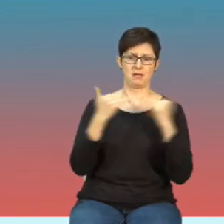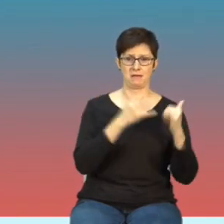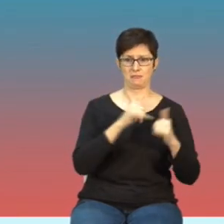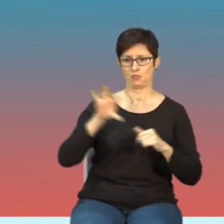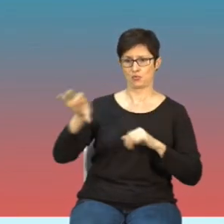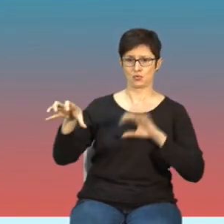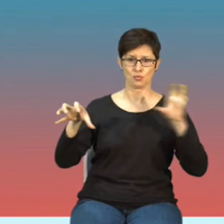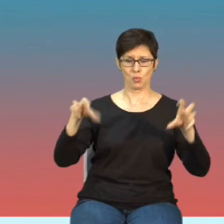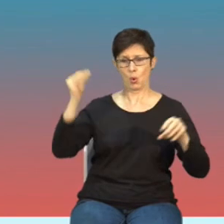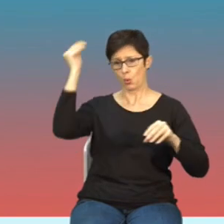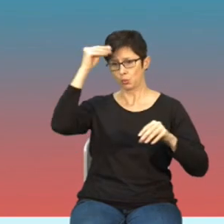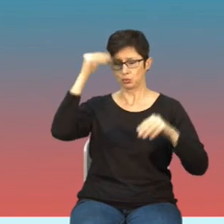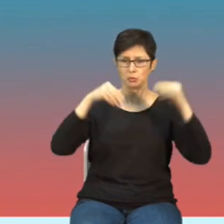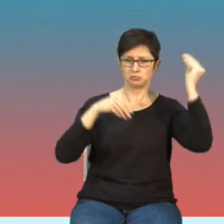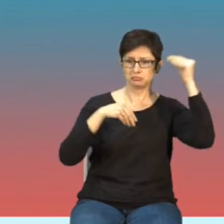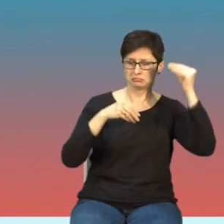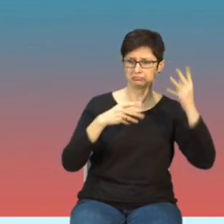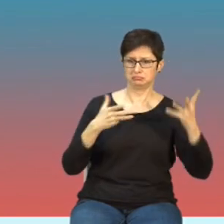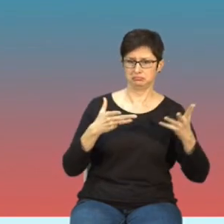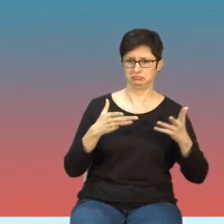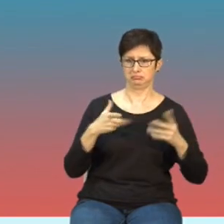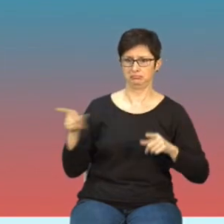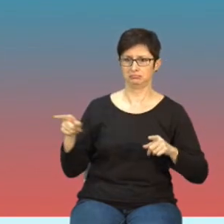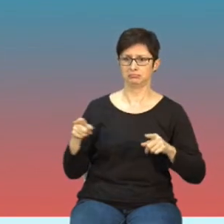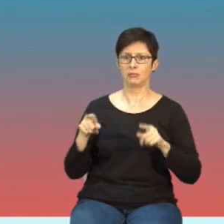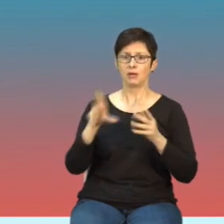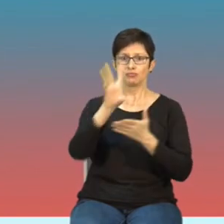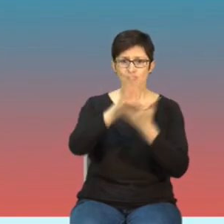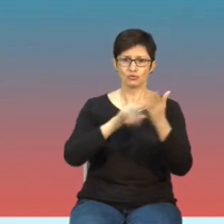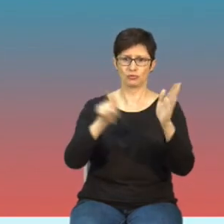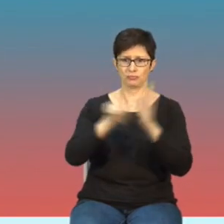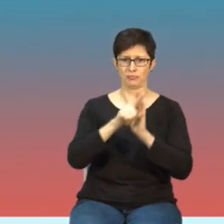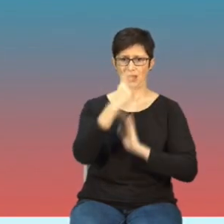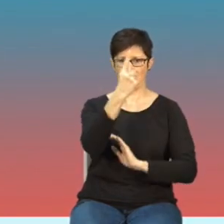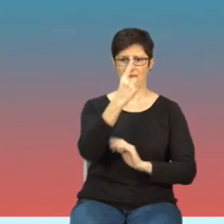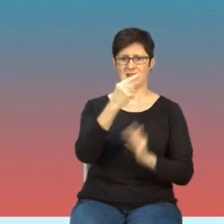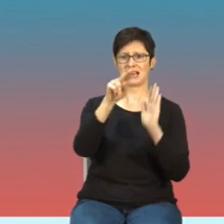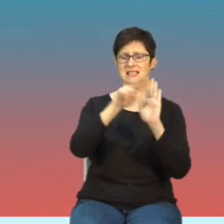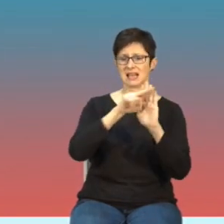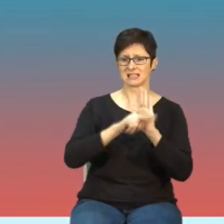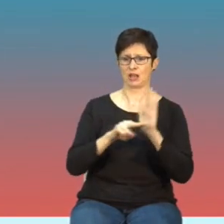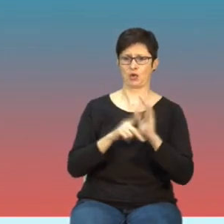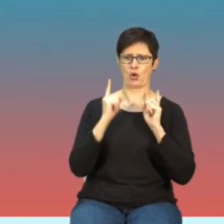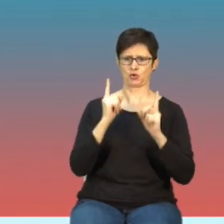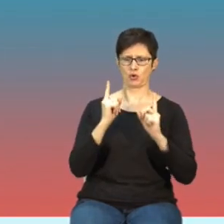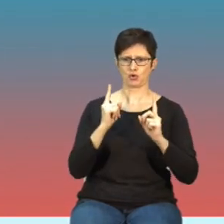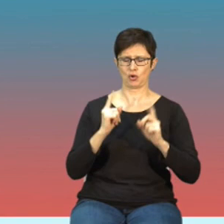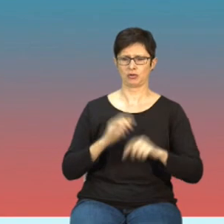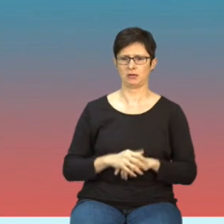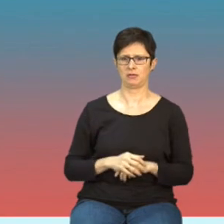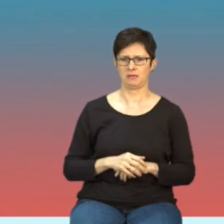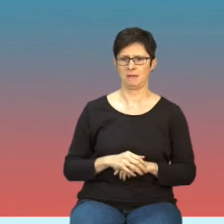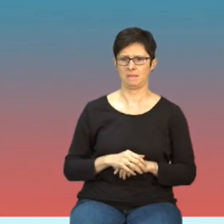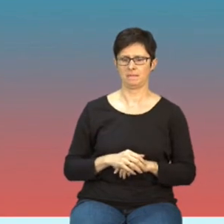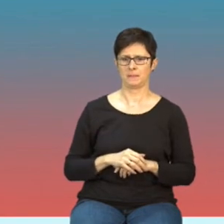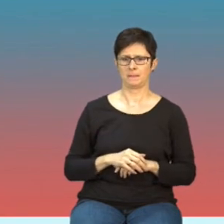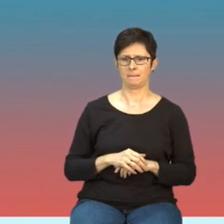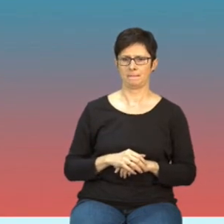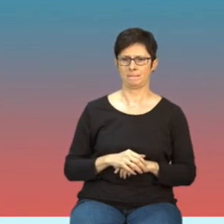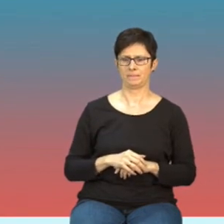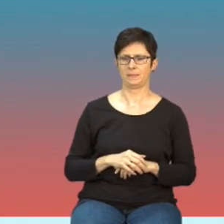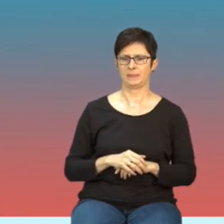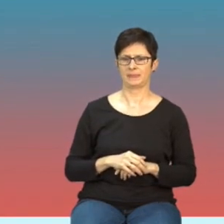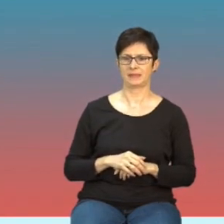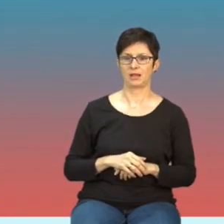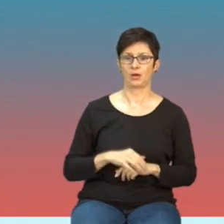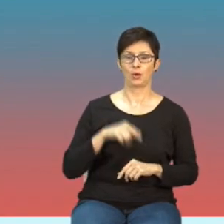powołują się na zasady ostrożności mówią nasze przepisy są zgodne i to jest ba